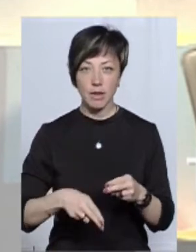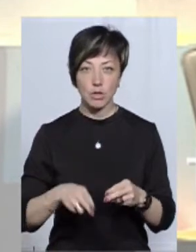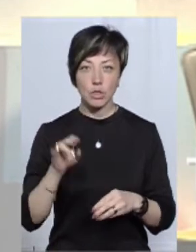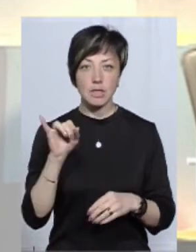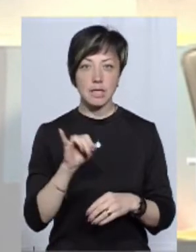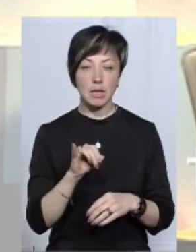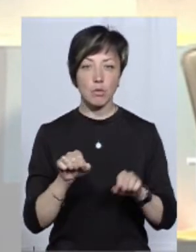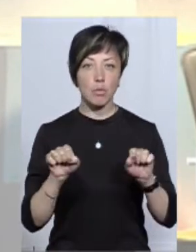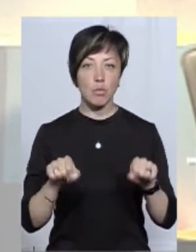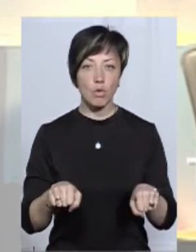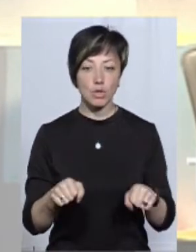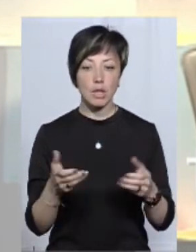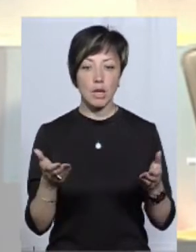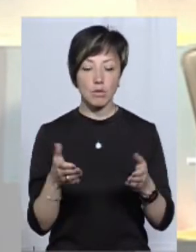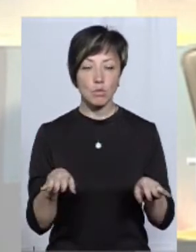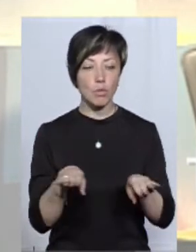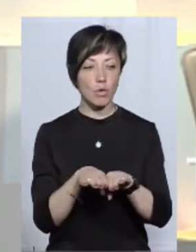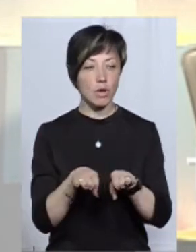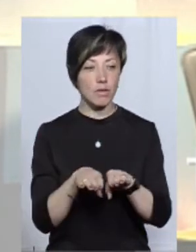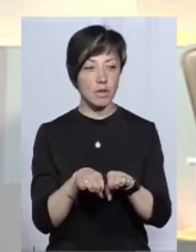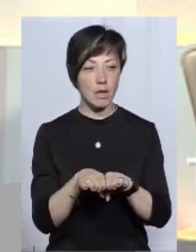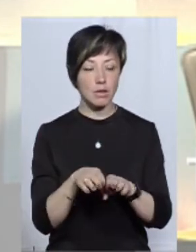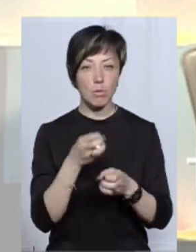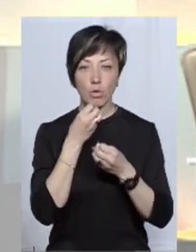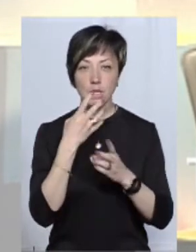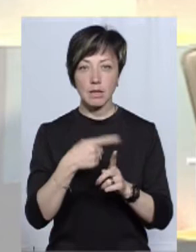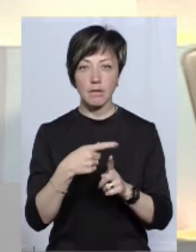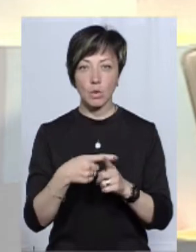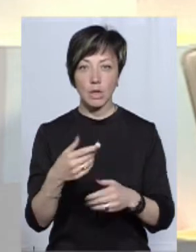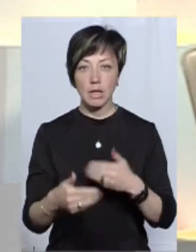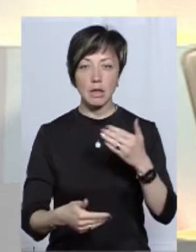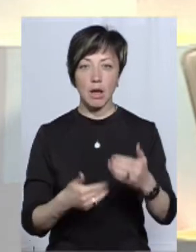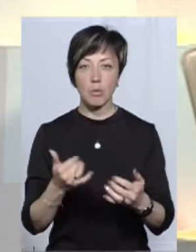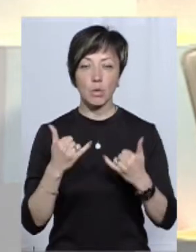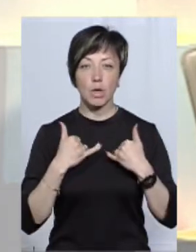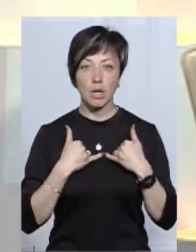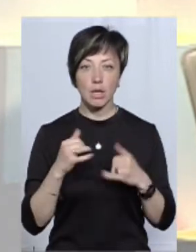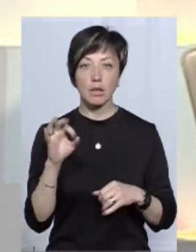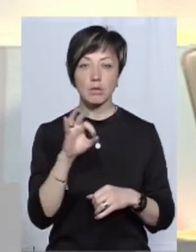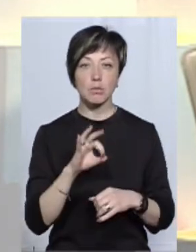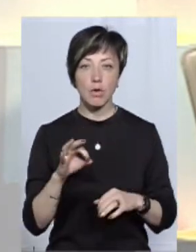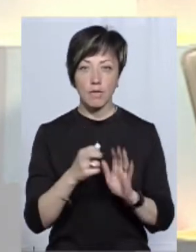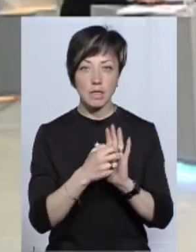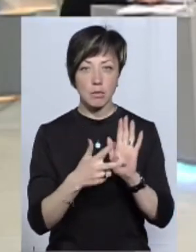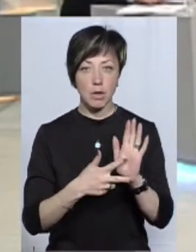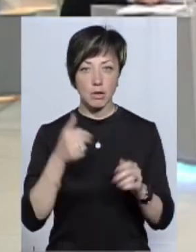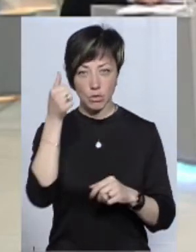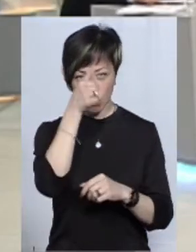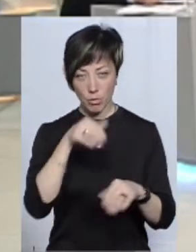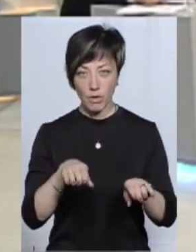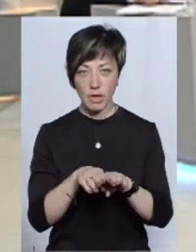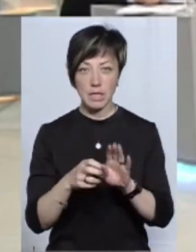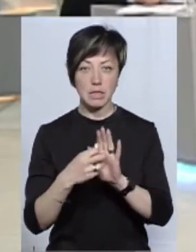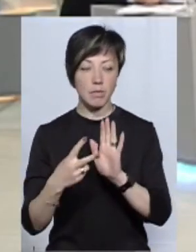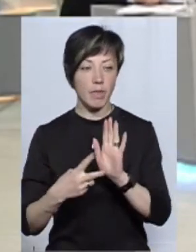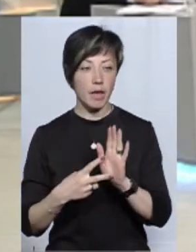і можна в якійсь мірі порівняти позитивну динаміку для нас щодо 2018 року в порівнянні з